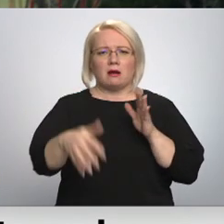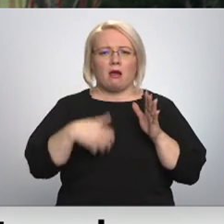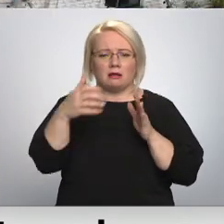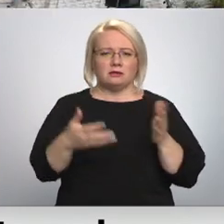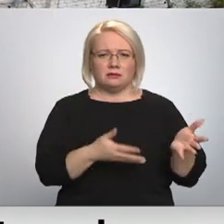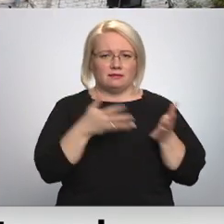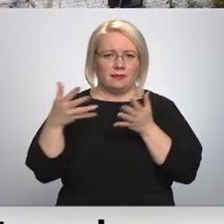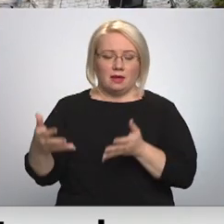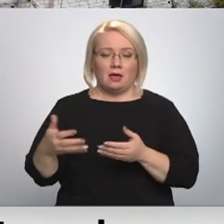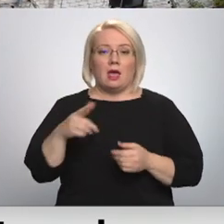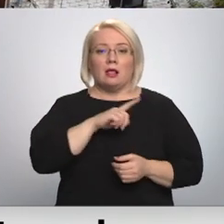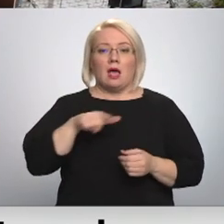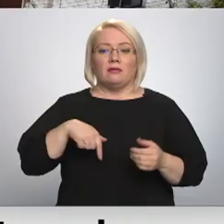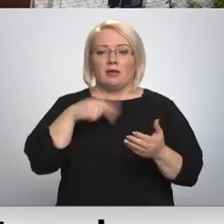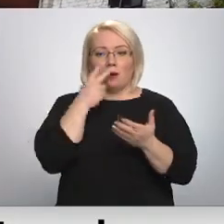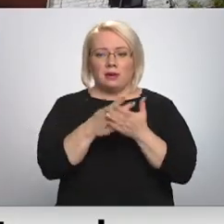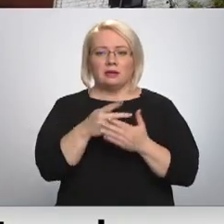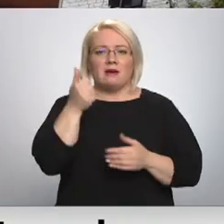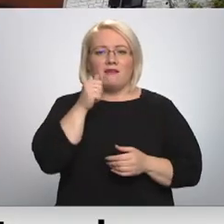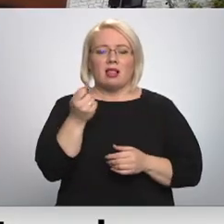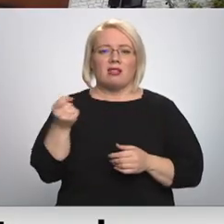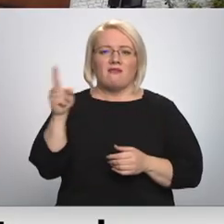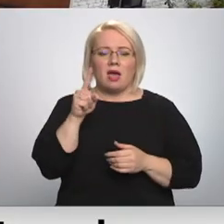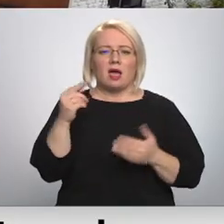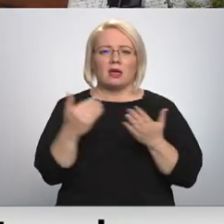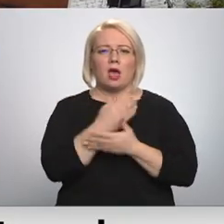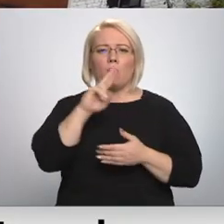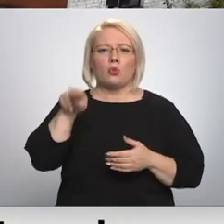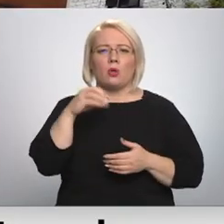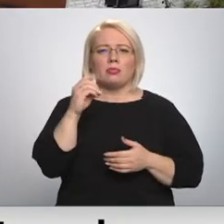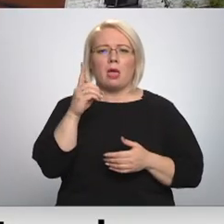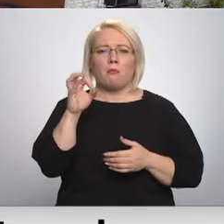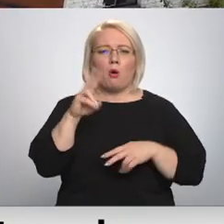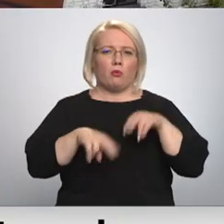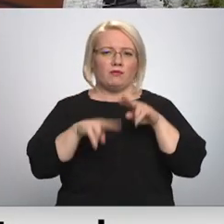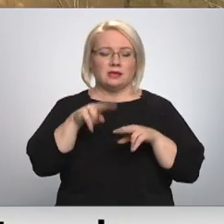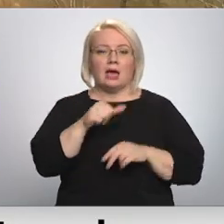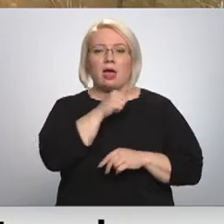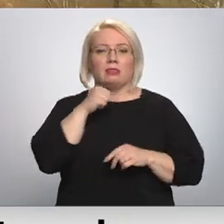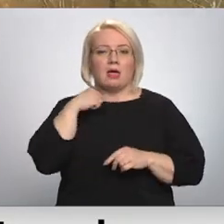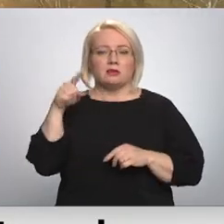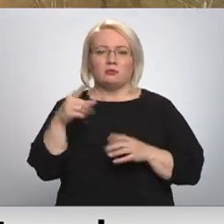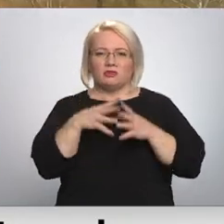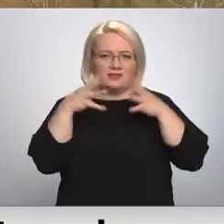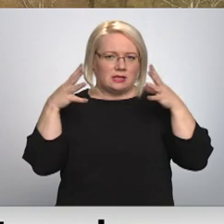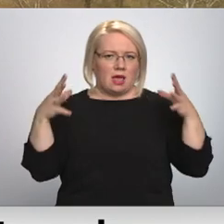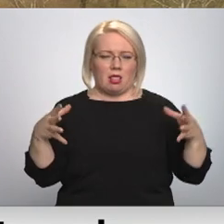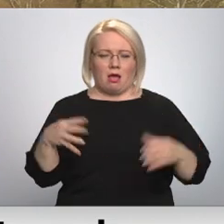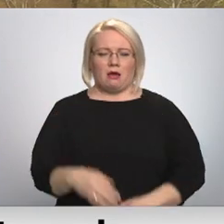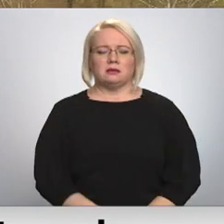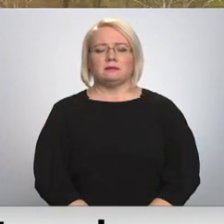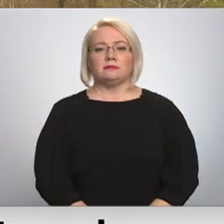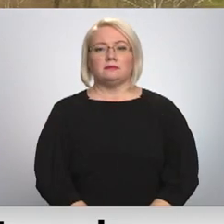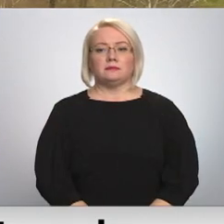raktārā. Latvijā paredzēta vēl vairāku jaunu depo būniecība, bet talsos tas būs viens no lielākajiem. Sanita